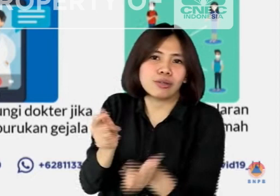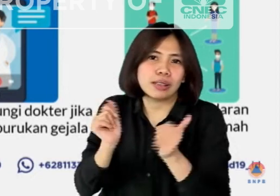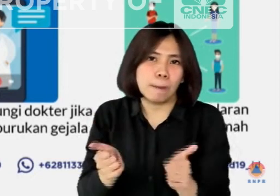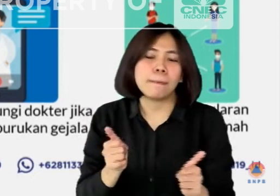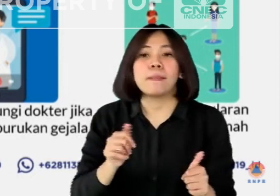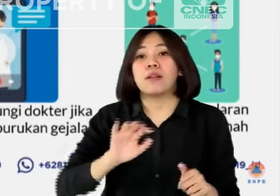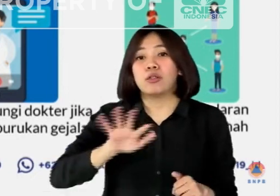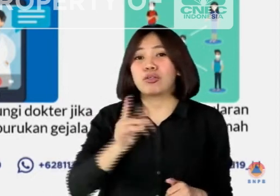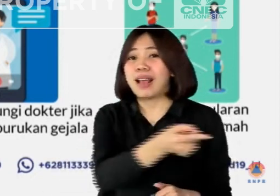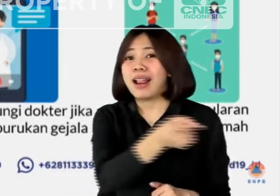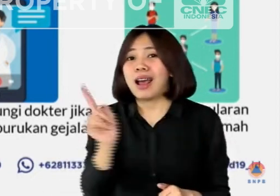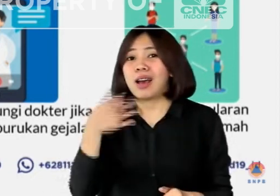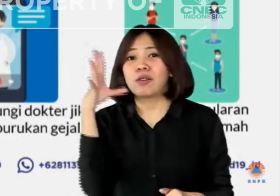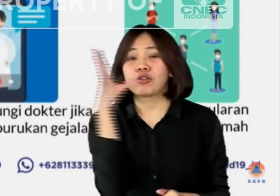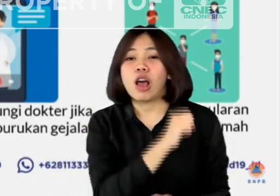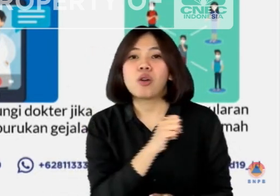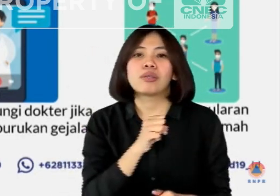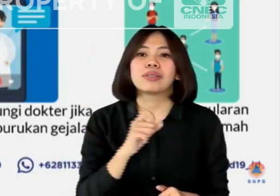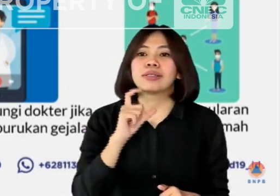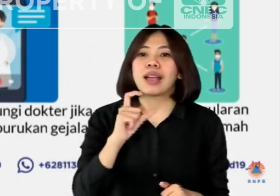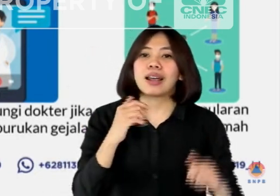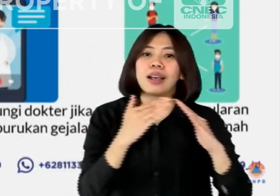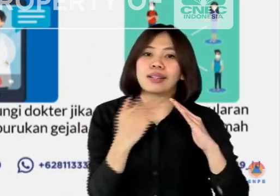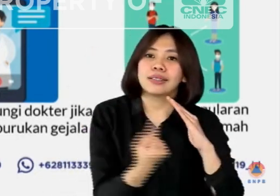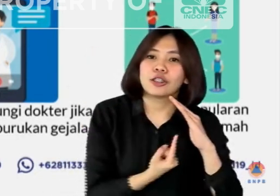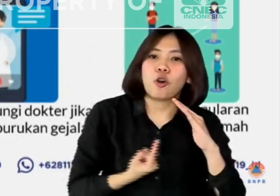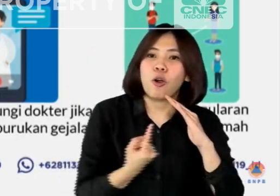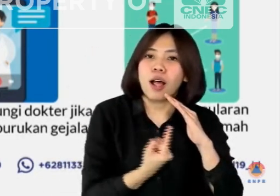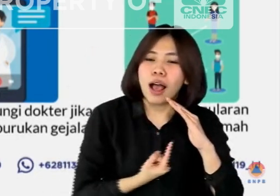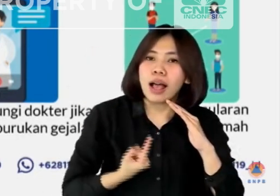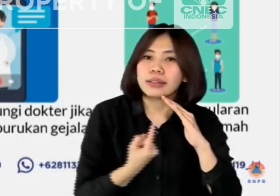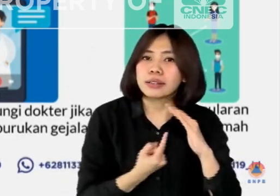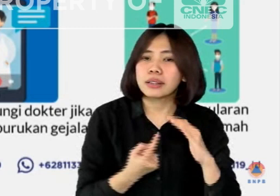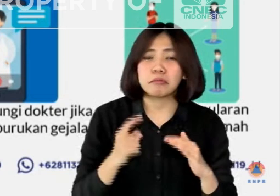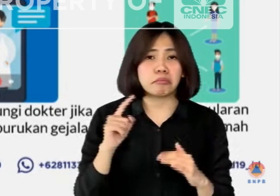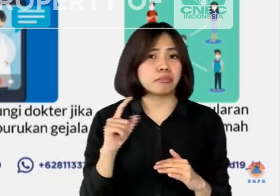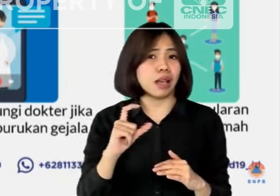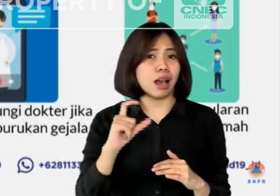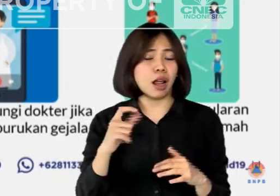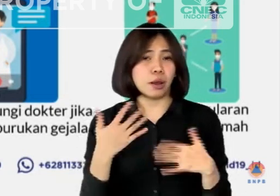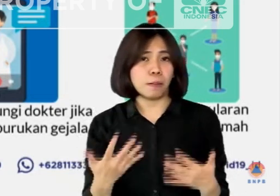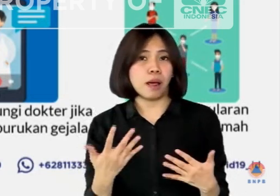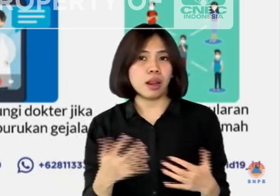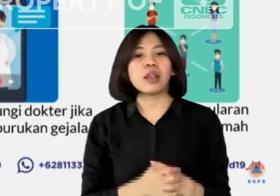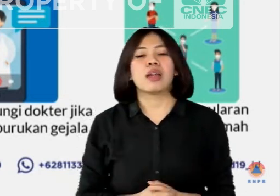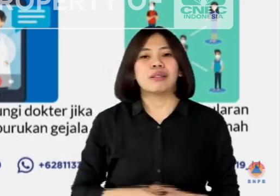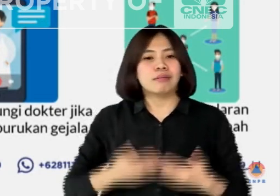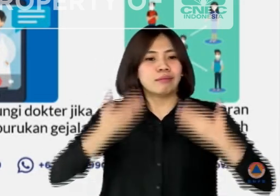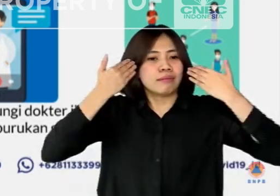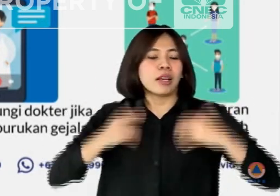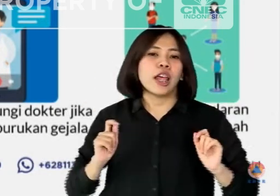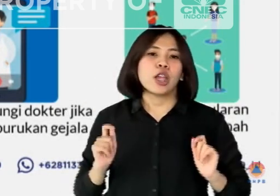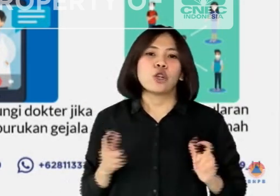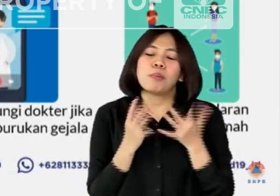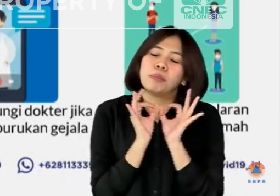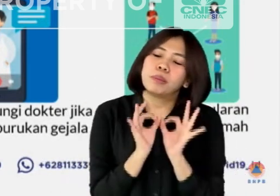diketahui adalah diperhatikan prosedur isolasi mandiri yang dilakukan yaitu pertama, menerapkan pola hidup